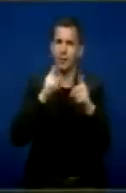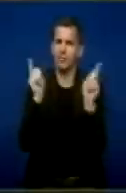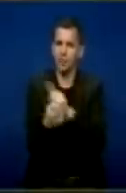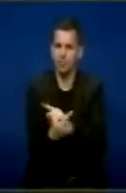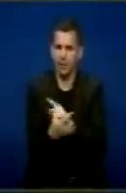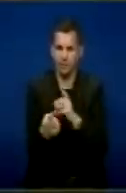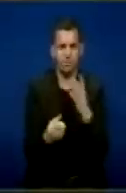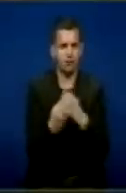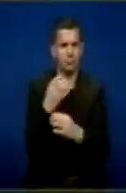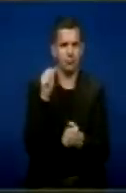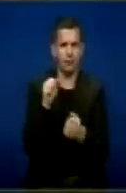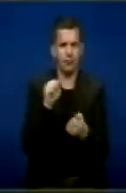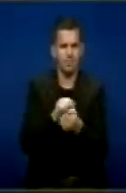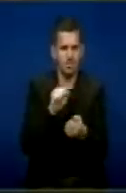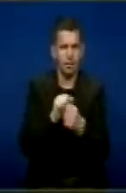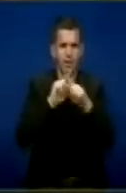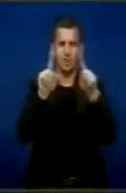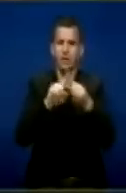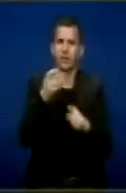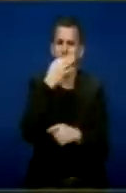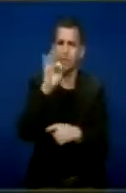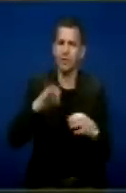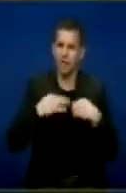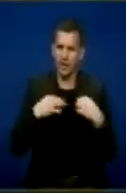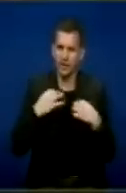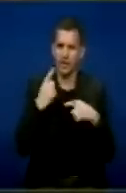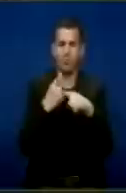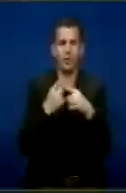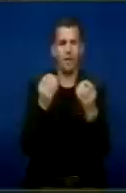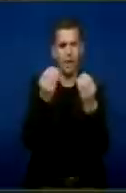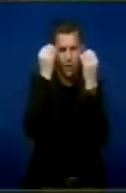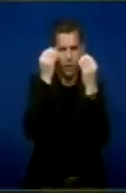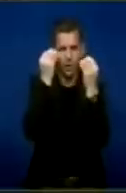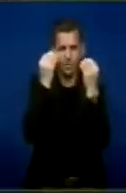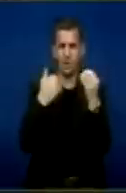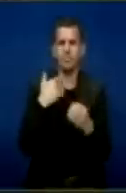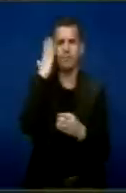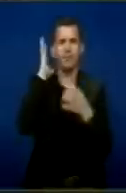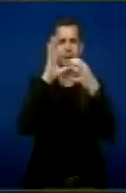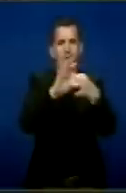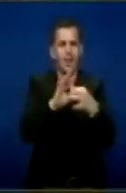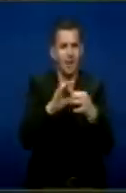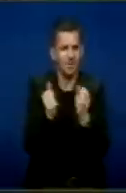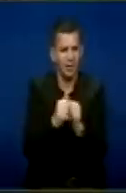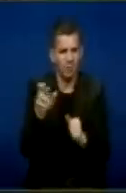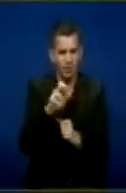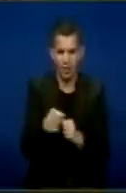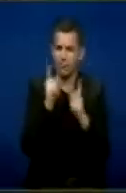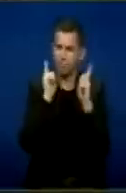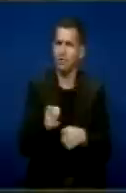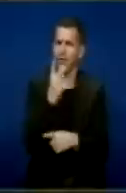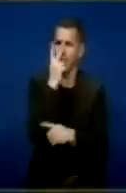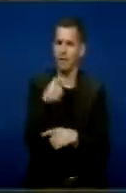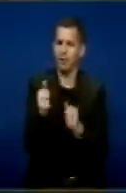rritjene pradimit, rritjene mirësjenës qëtëtarve, përmirësime në shëndetsi dhe në arsim, ne i flasim për aderim në bashkimin në Europian. Dhe ta keni parasysh që